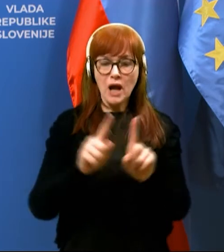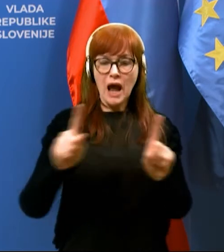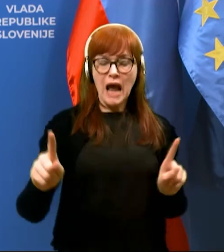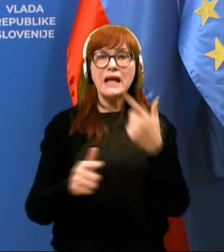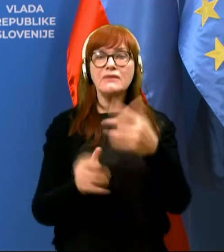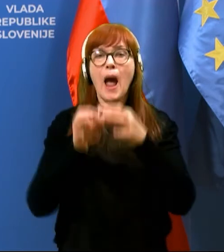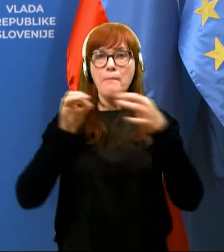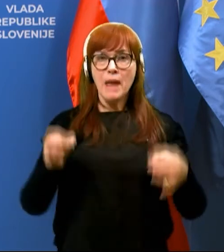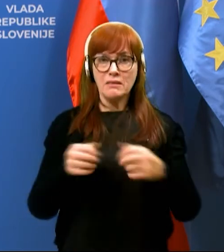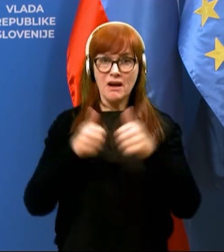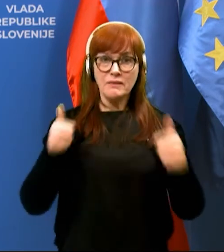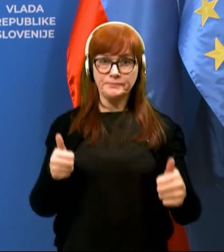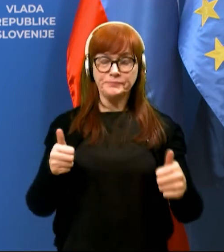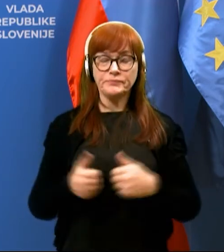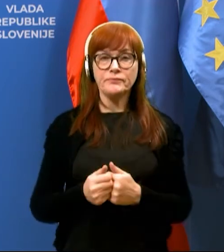metra.